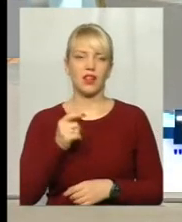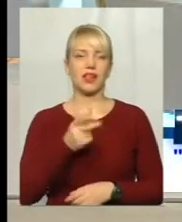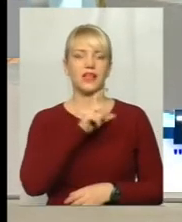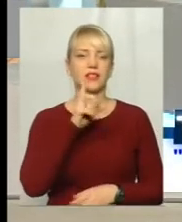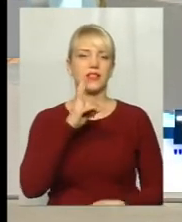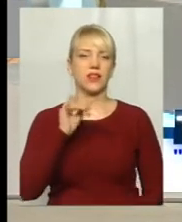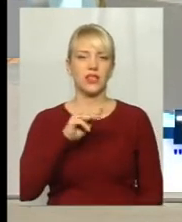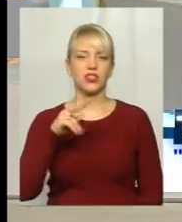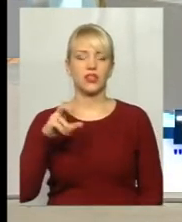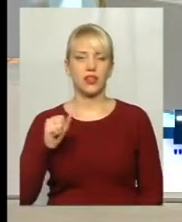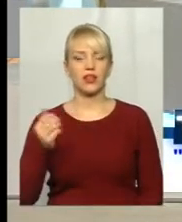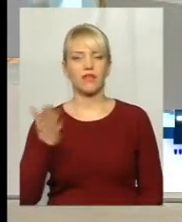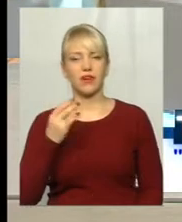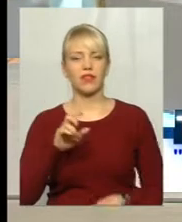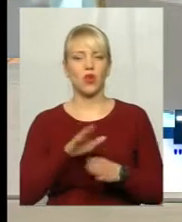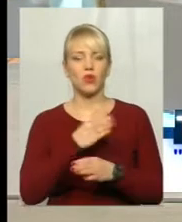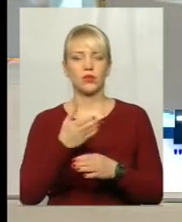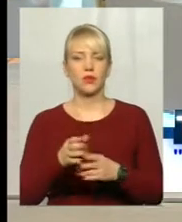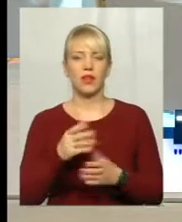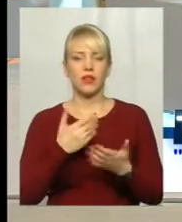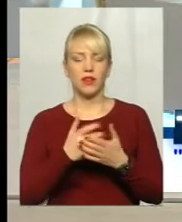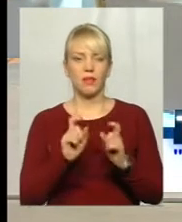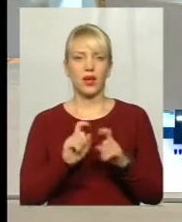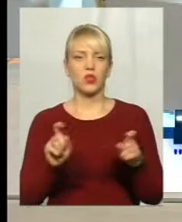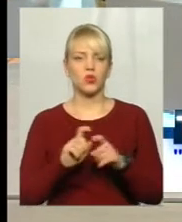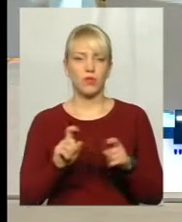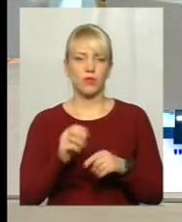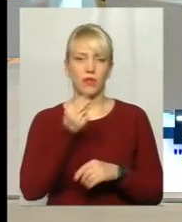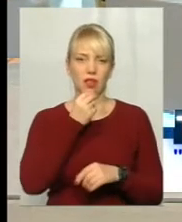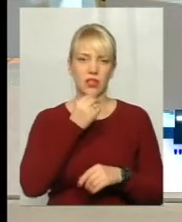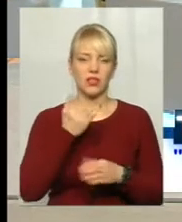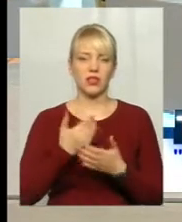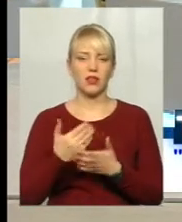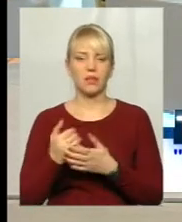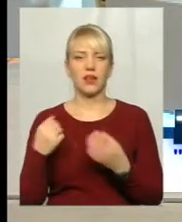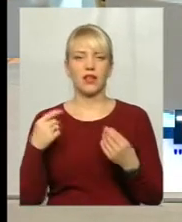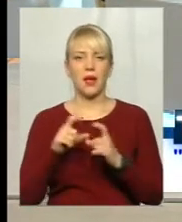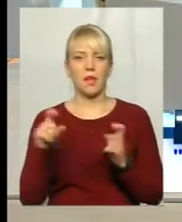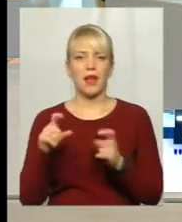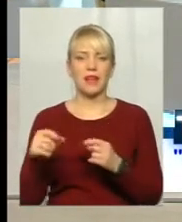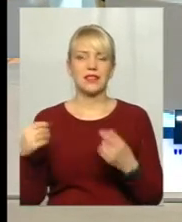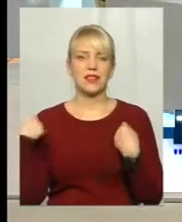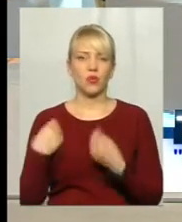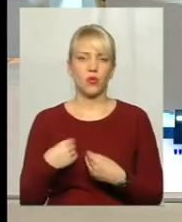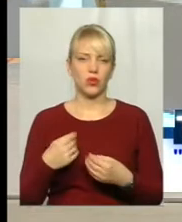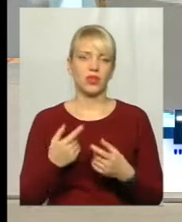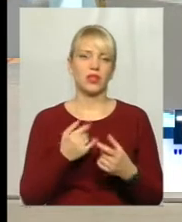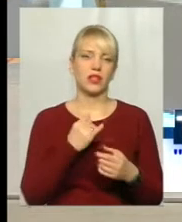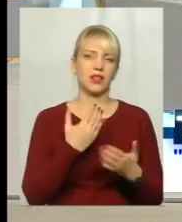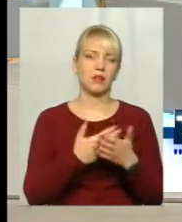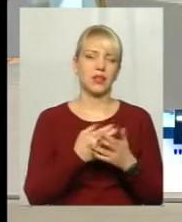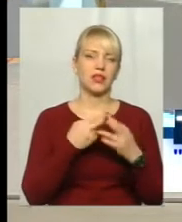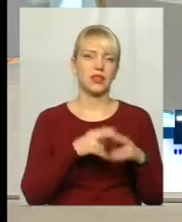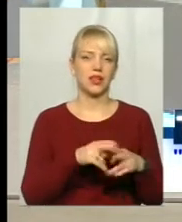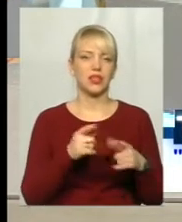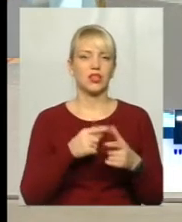розділим. Почнемо супермаркети, магазини з одягом і, до прикладу, техніка. А от чи